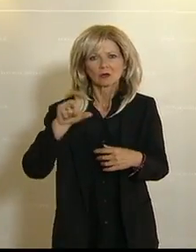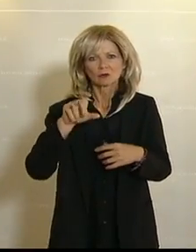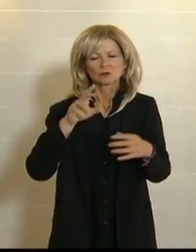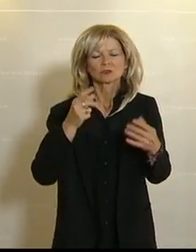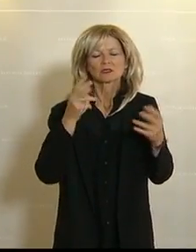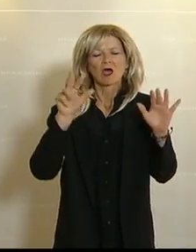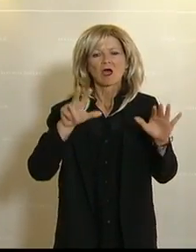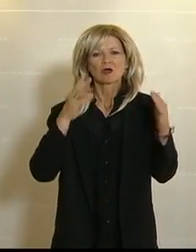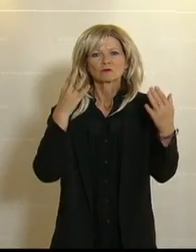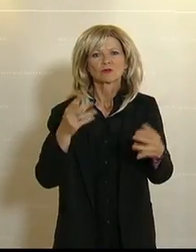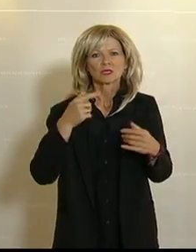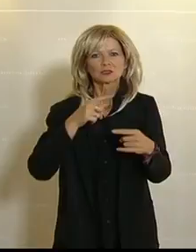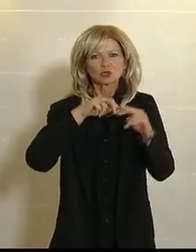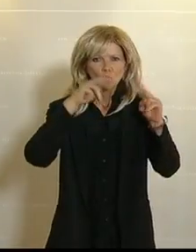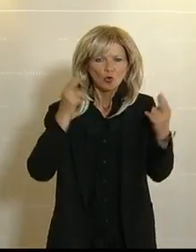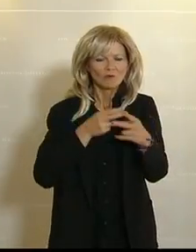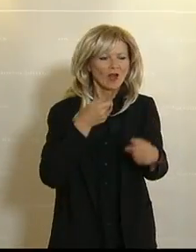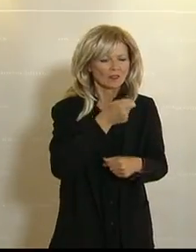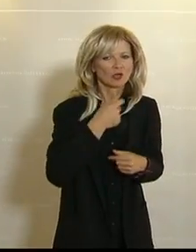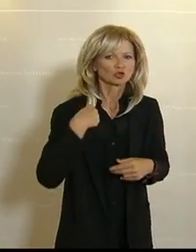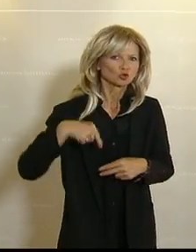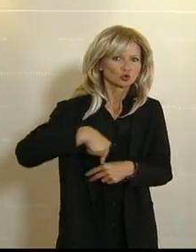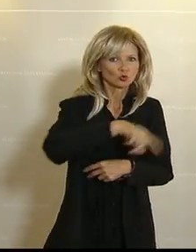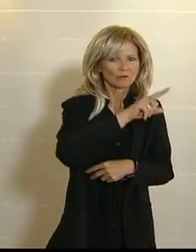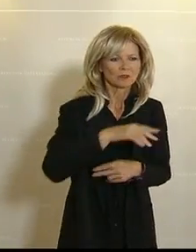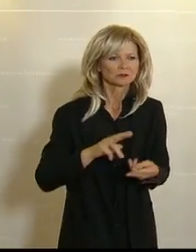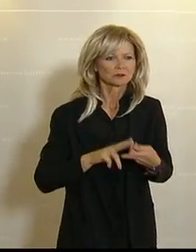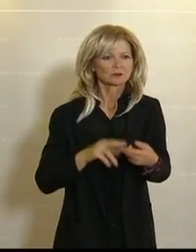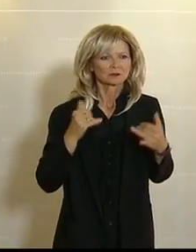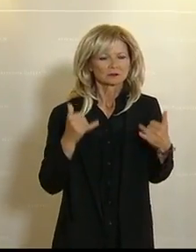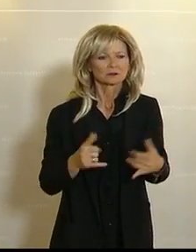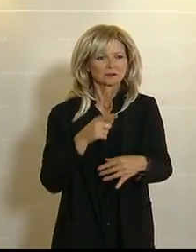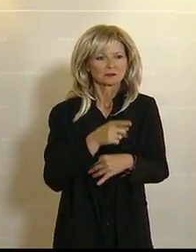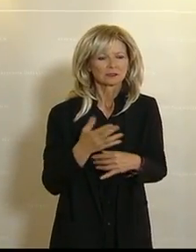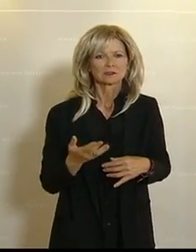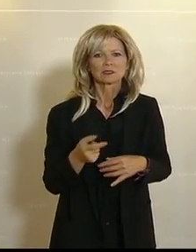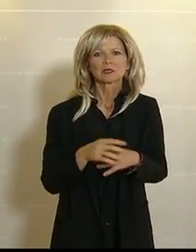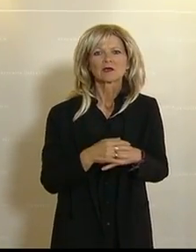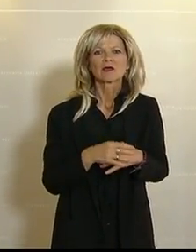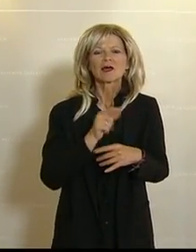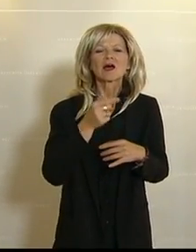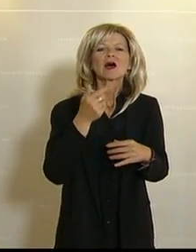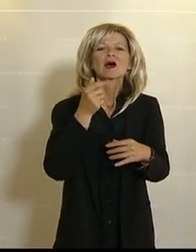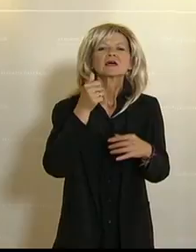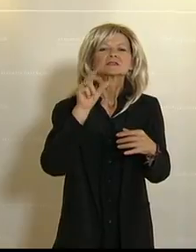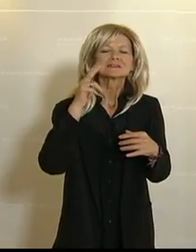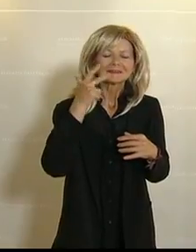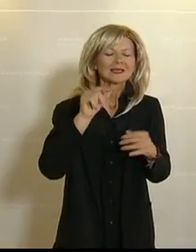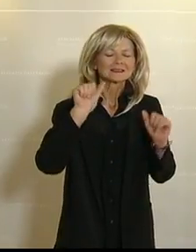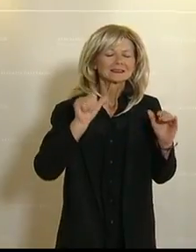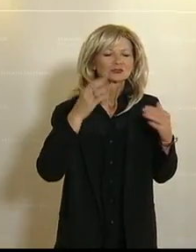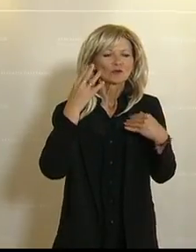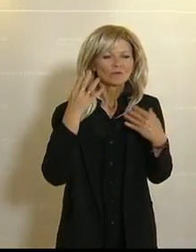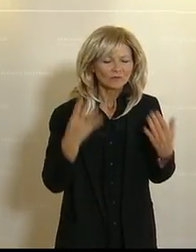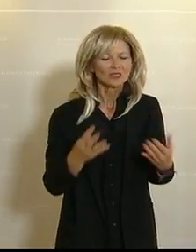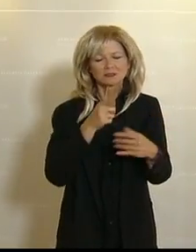zu. Wir kommen zum zweiten Punkt der Tagesordnung. Erste Lesung Volksbegehren... Und der zweite Tagesordnungspunkt beschäftigt sich mit dem Volksbegehren Smoke